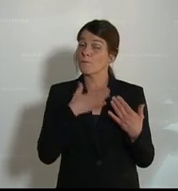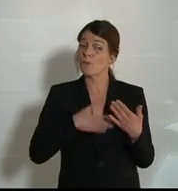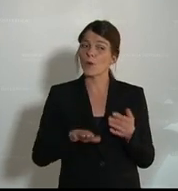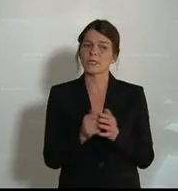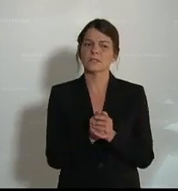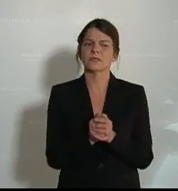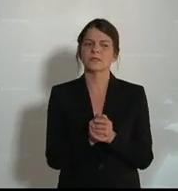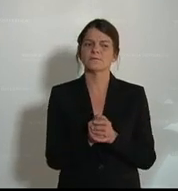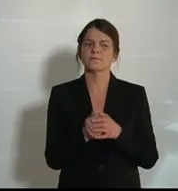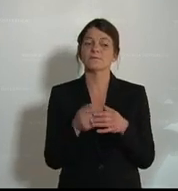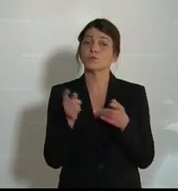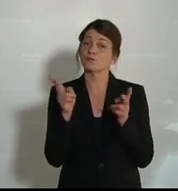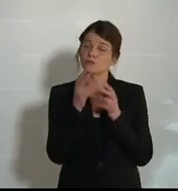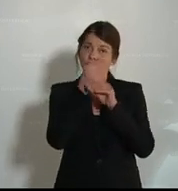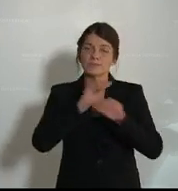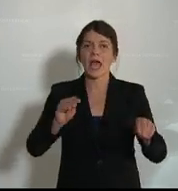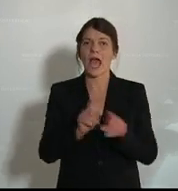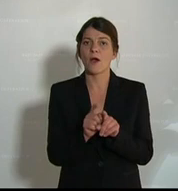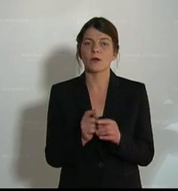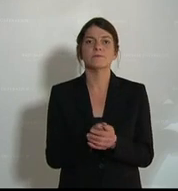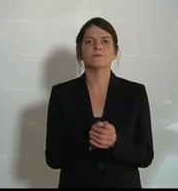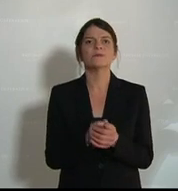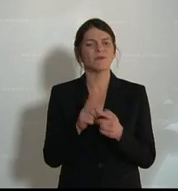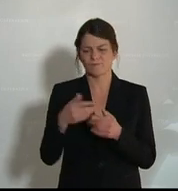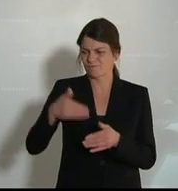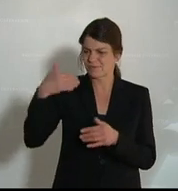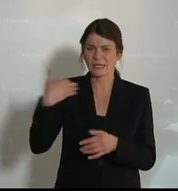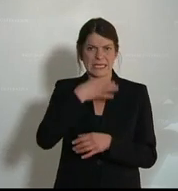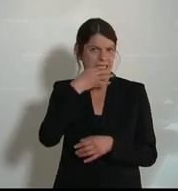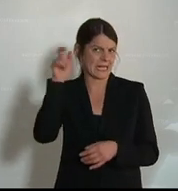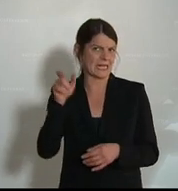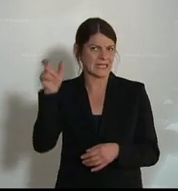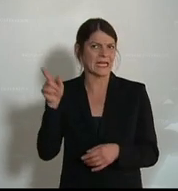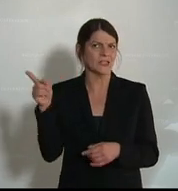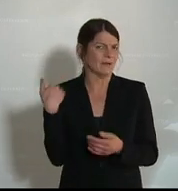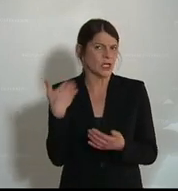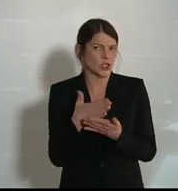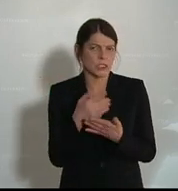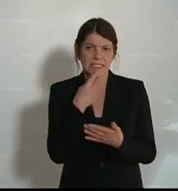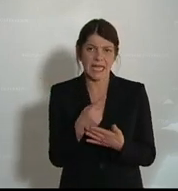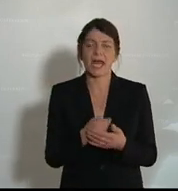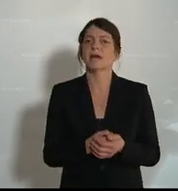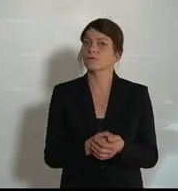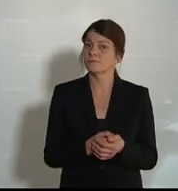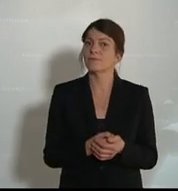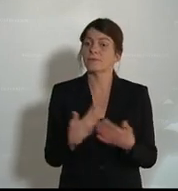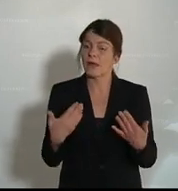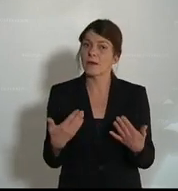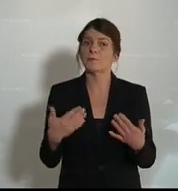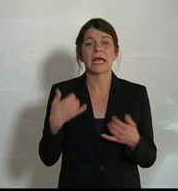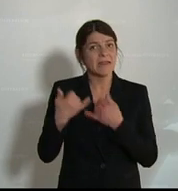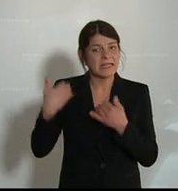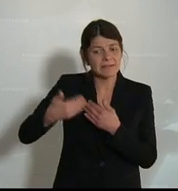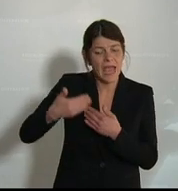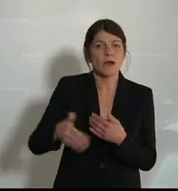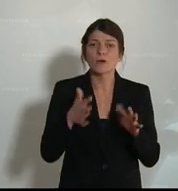auch ansprechen, dass auch wenn, wie das von einigen Vorrednern auch schon gesagt worden ist, sich jährlich etwas